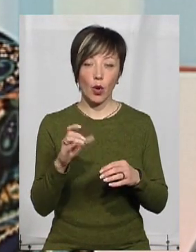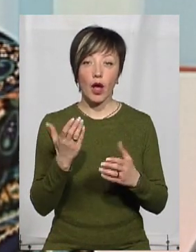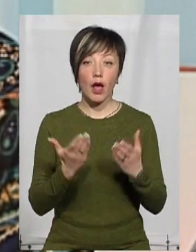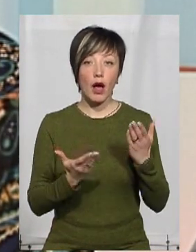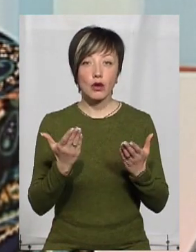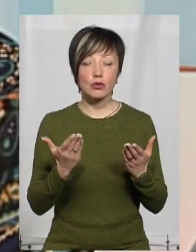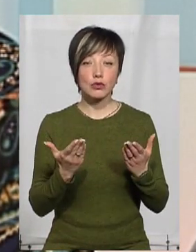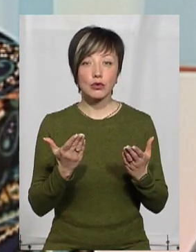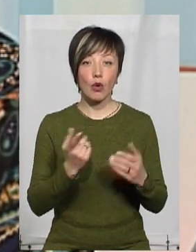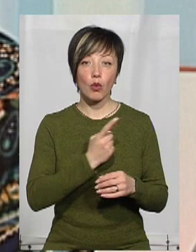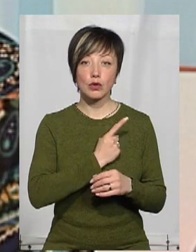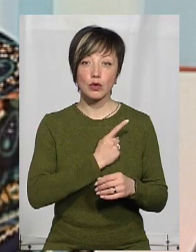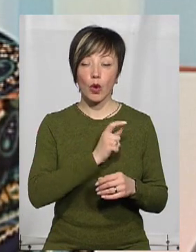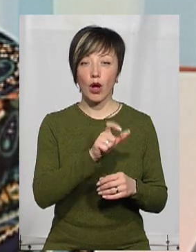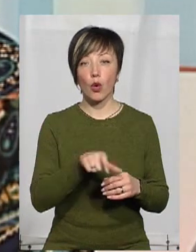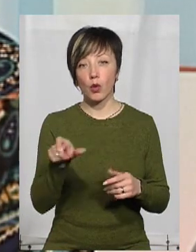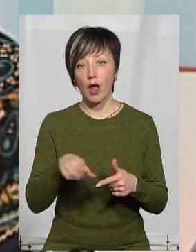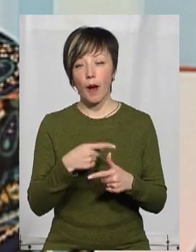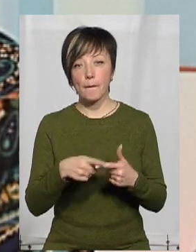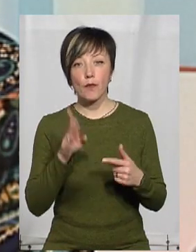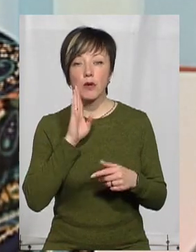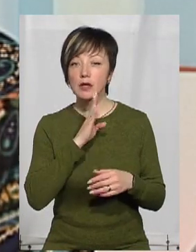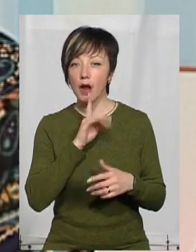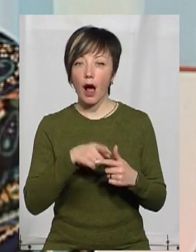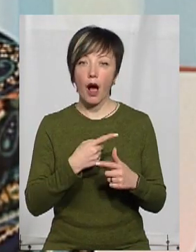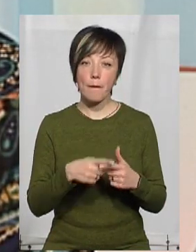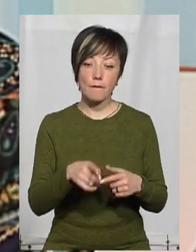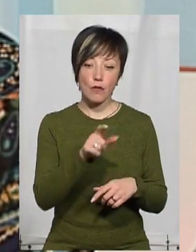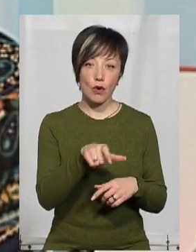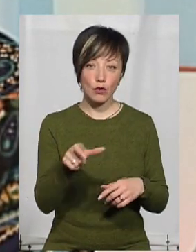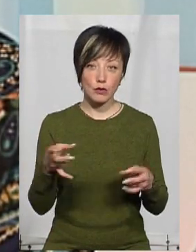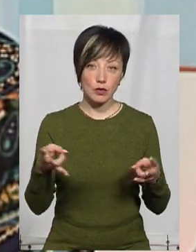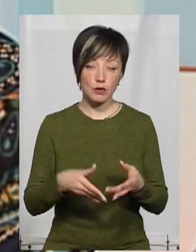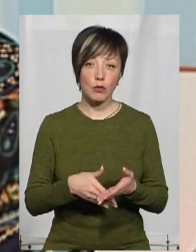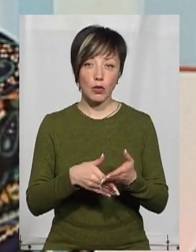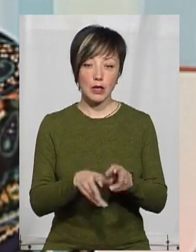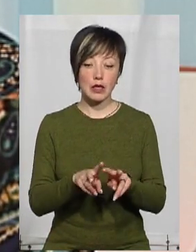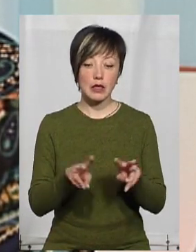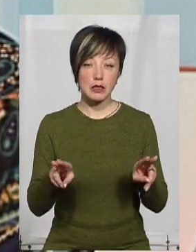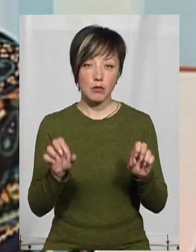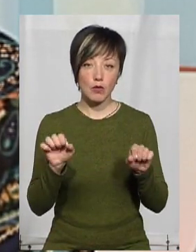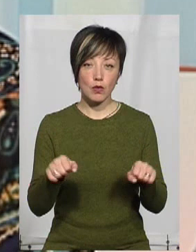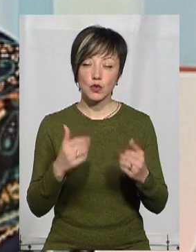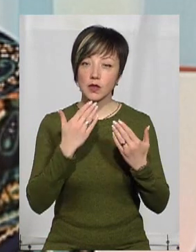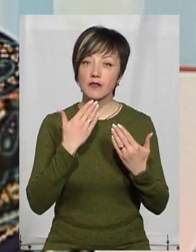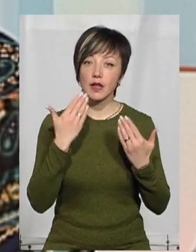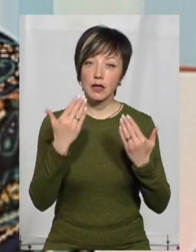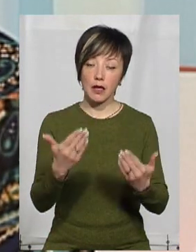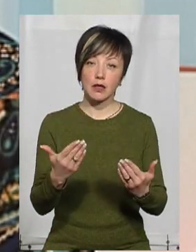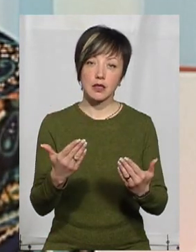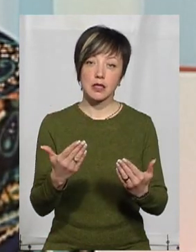одинокі люди або матері, або люди, яким потрібно допомогти, вони так само можуть звертатися.